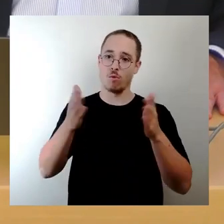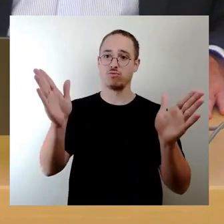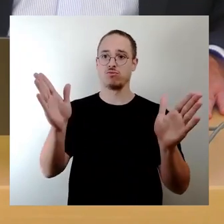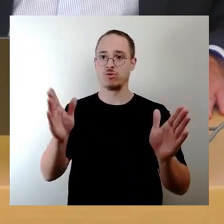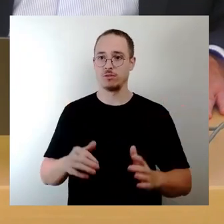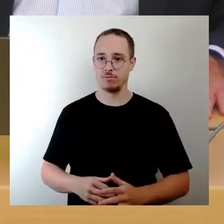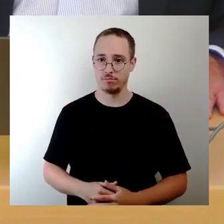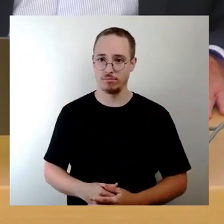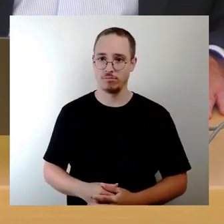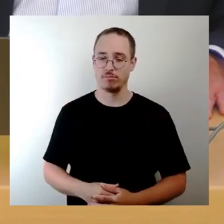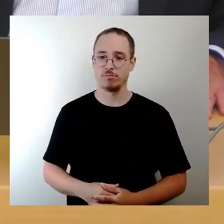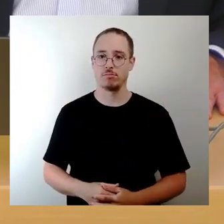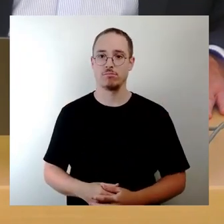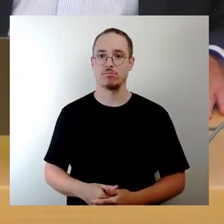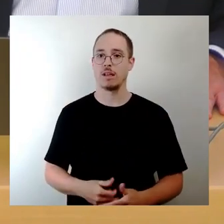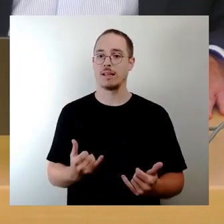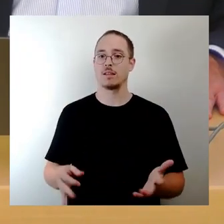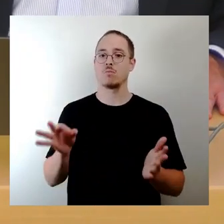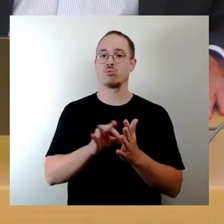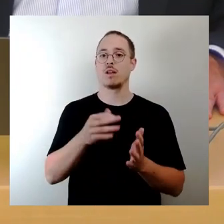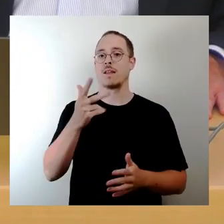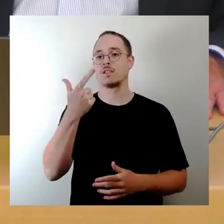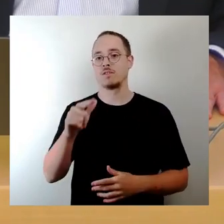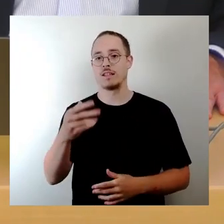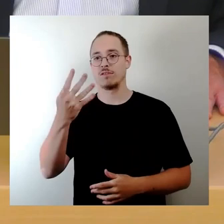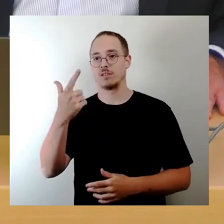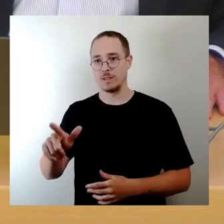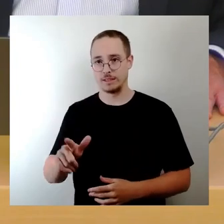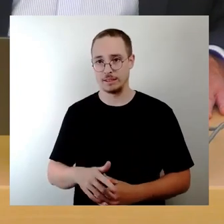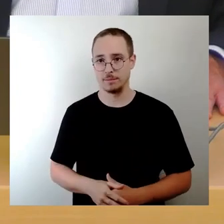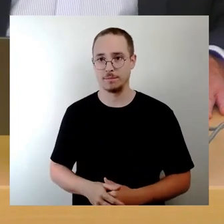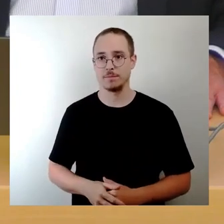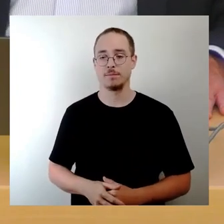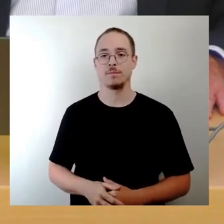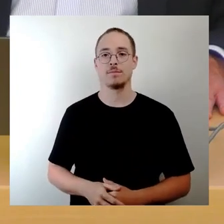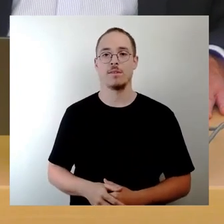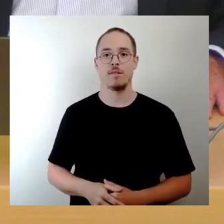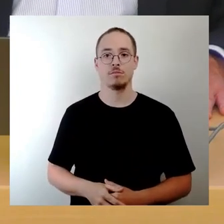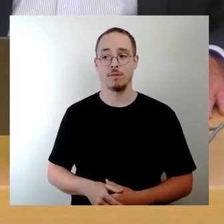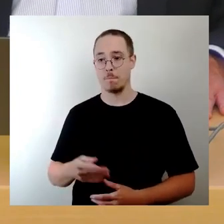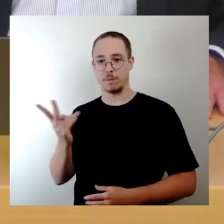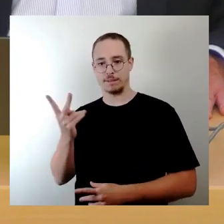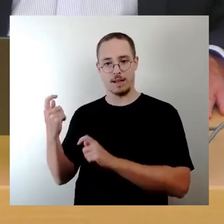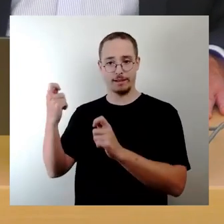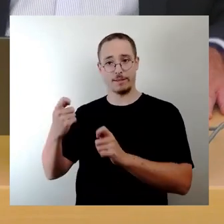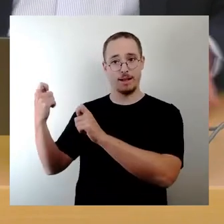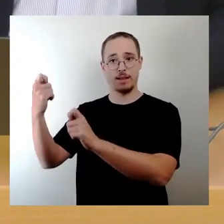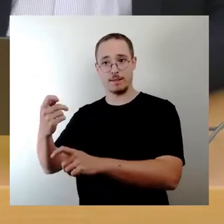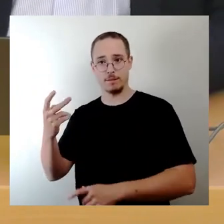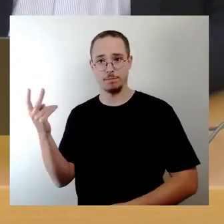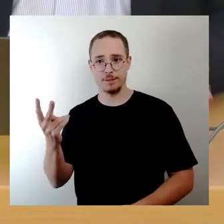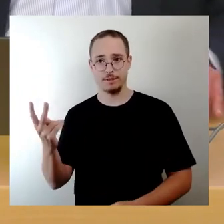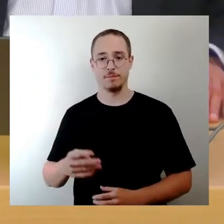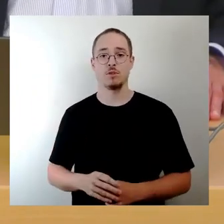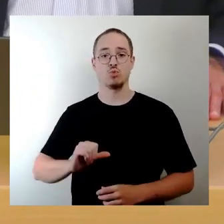ehemals 23 und 24. Wir würden so vorgehen, beide Antragsteller. Wir würden in der Reihenfolge so vorgehen, erst